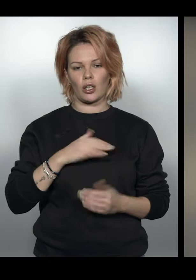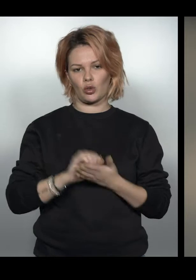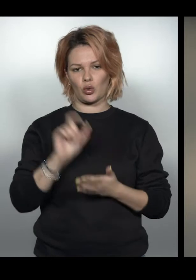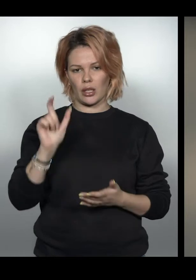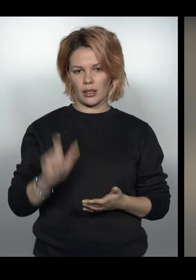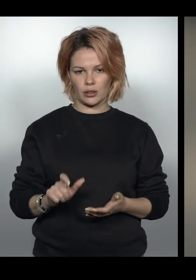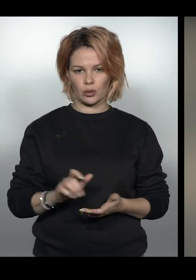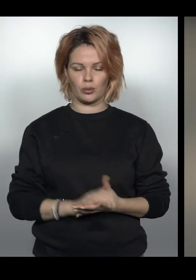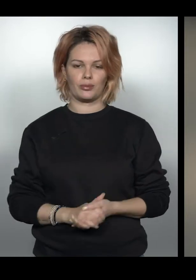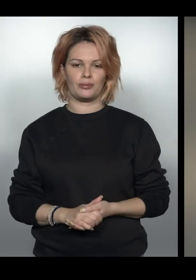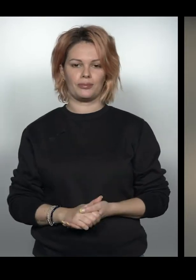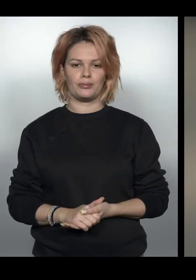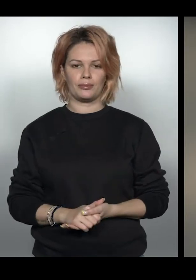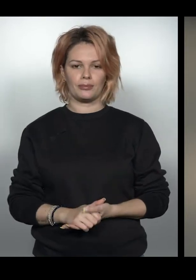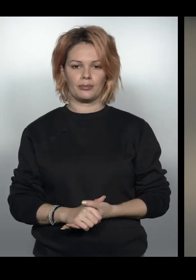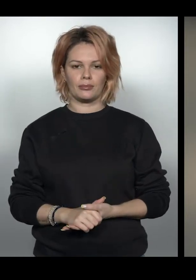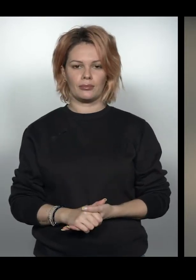почути нашу журналістку.